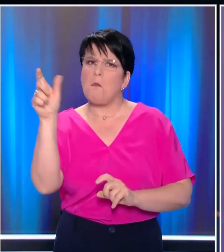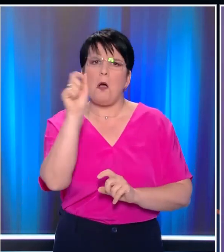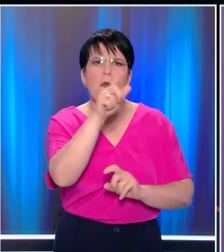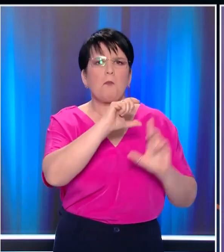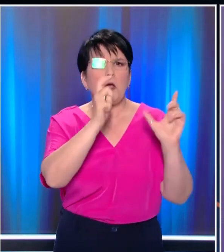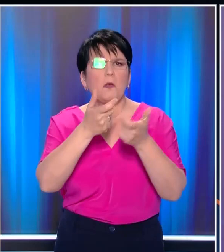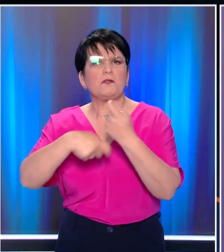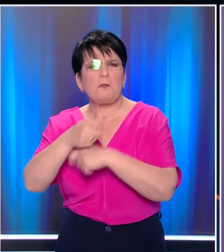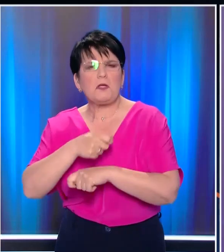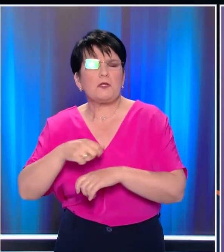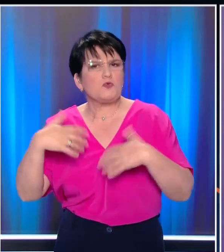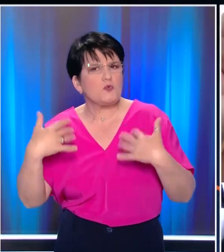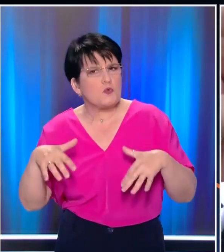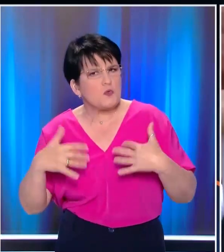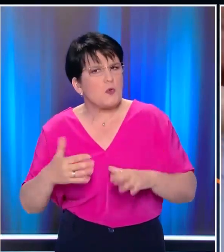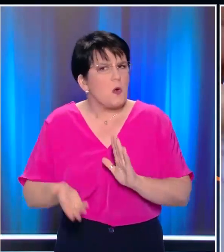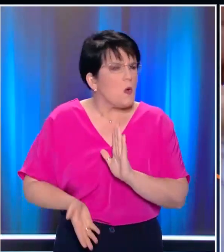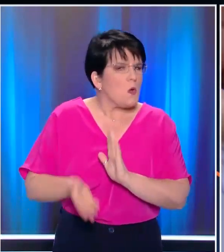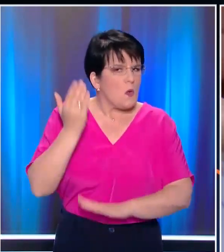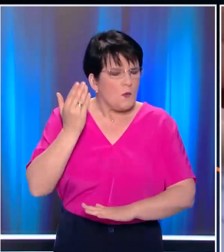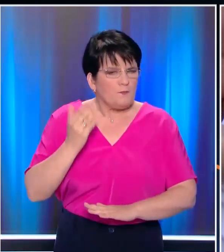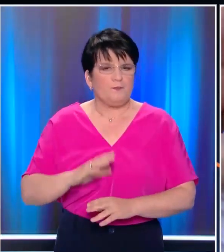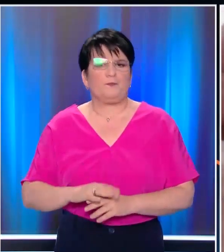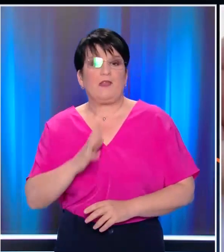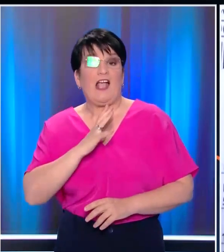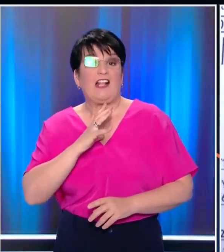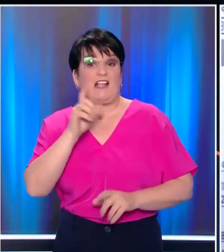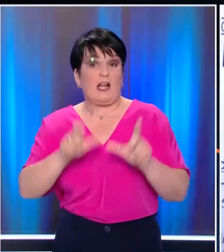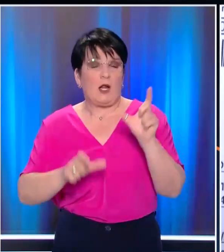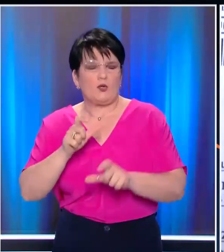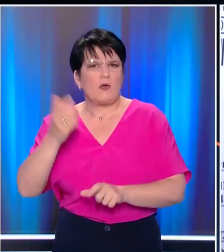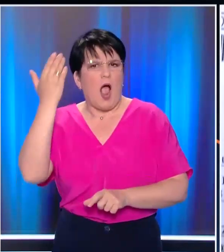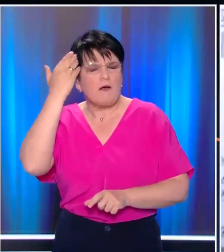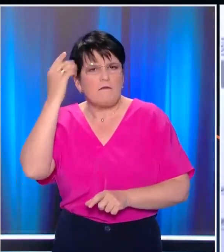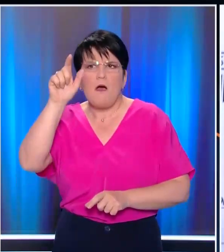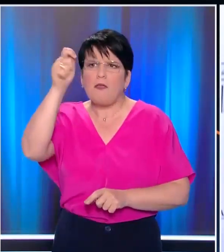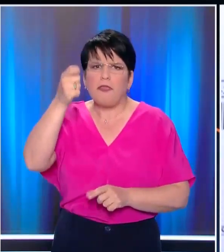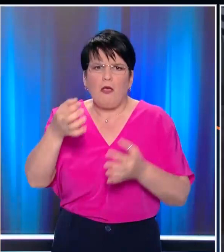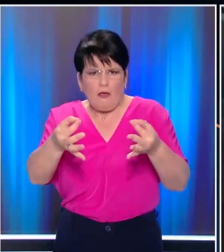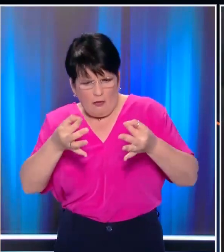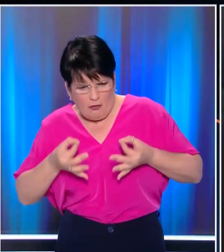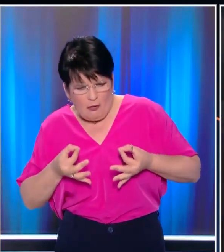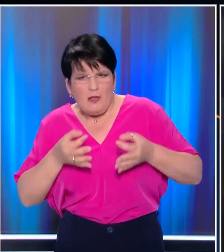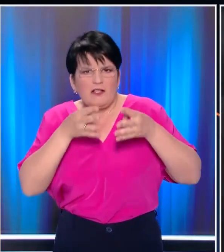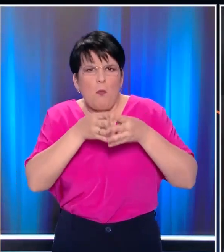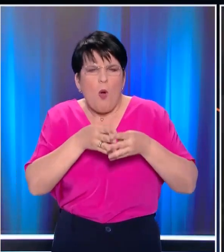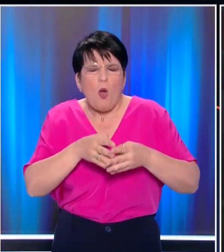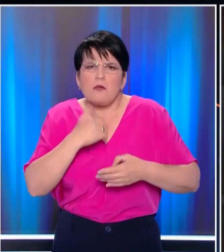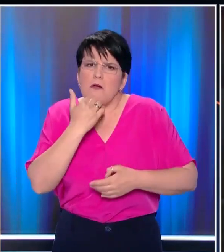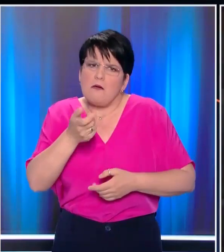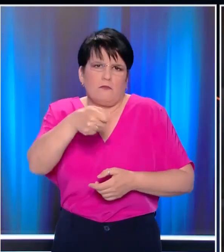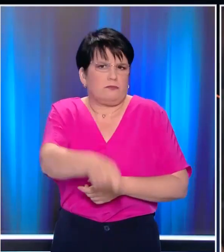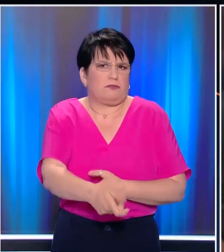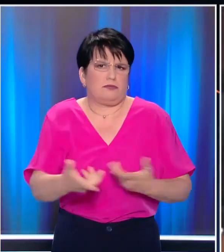χέρια των καταναλωτών Εφιάλτης για τους καταναλωτές από την ενεργειακή ακρίβεια που παίρνουν στα χέρια τους τιμολόγια ρεύματος με ποσά που αδυνατούν να